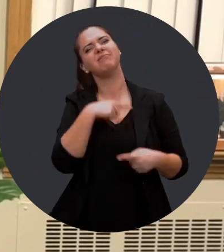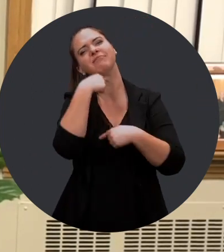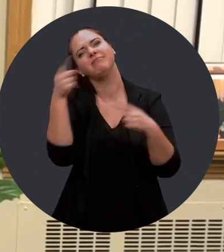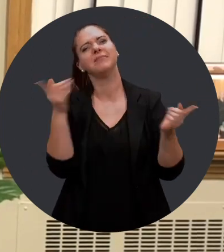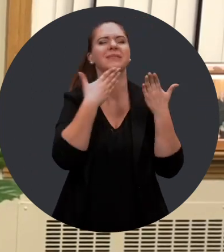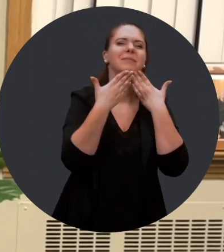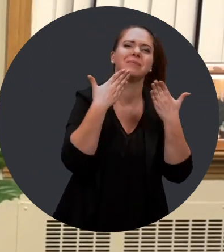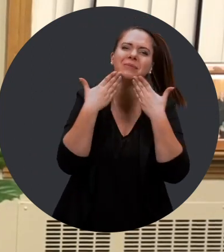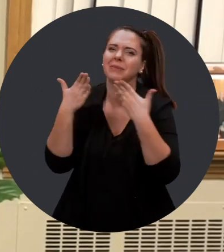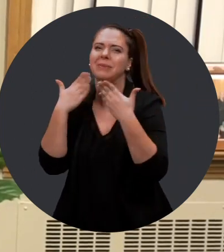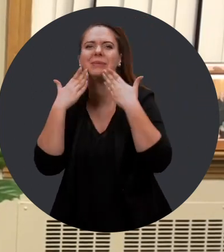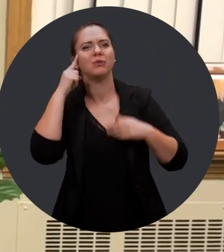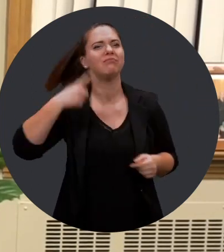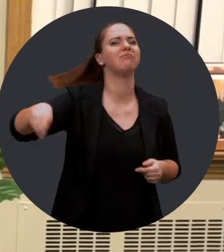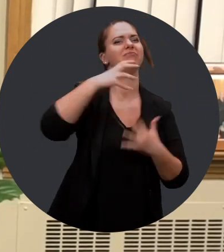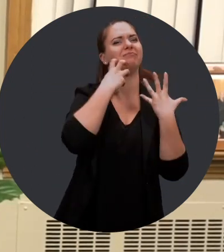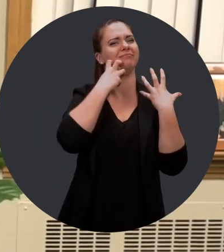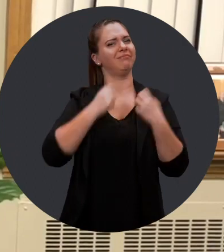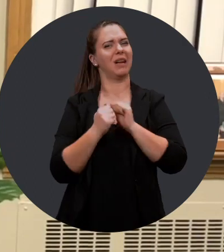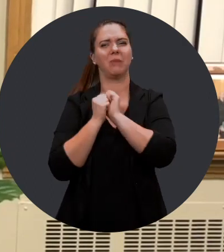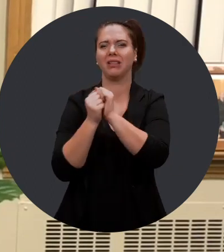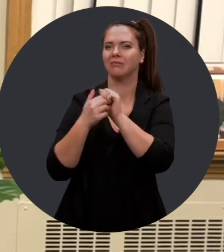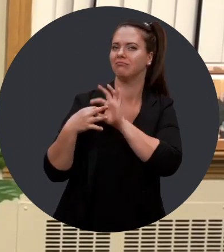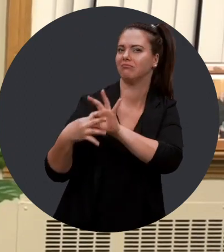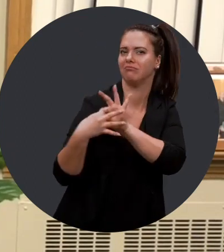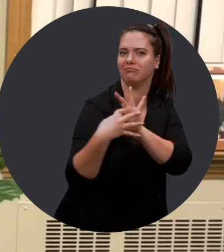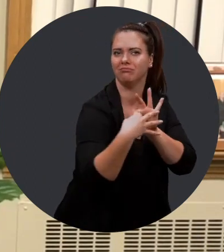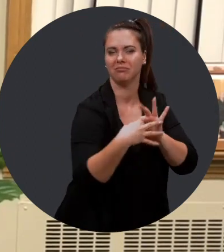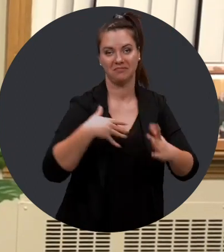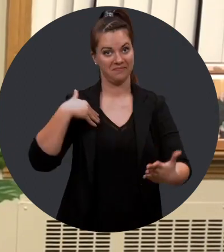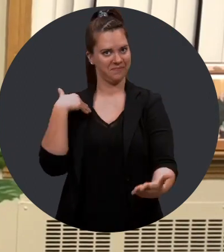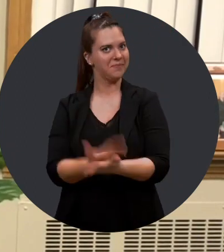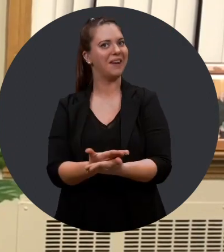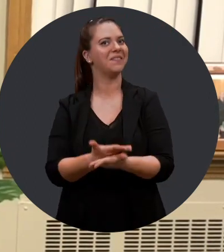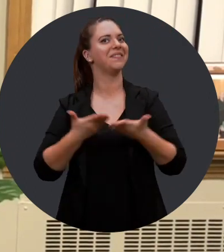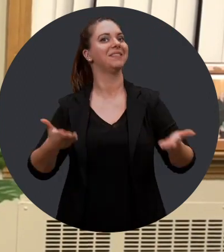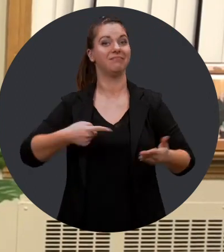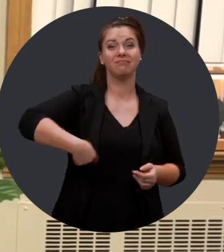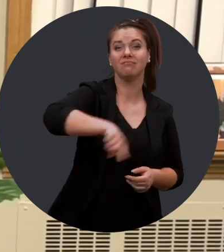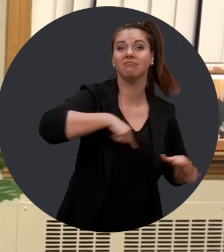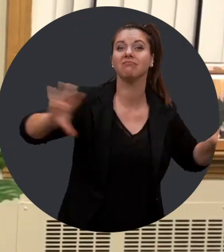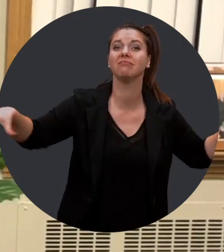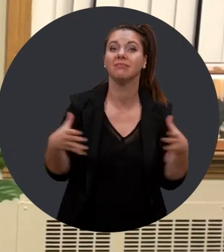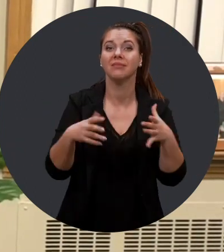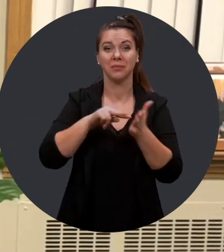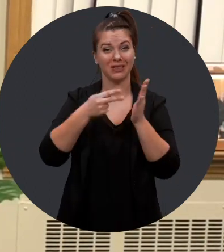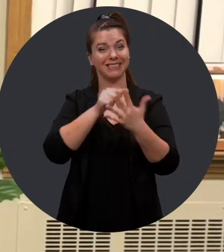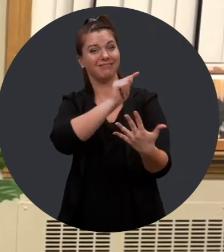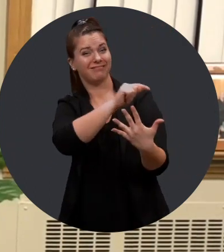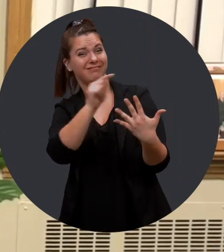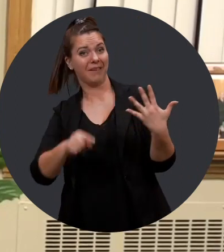j'en profite pour les remercier, ces précieux partenaires, puisque cette collaboration prouve que lorsqu'on travaille tous ensemble en amont,